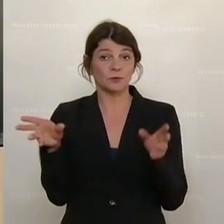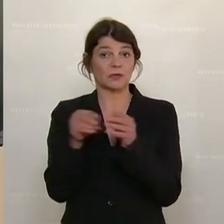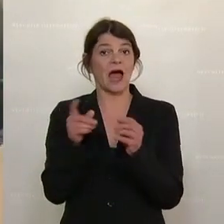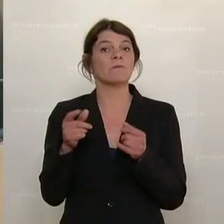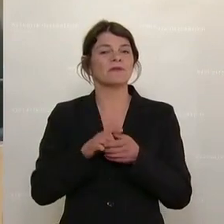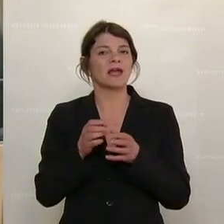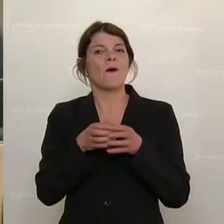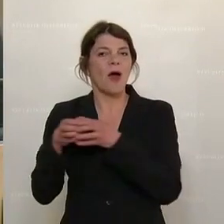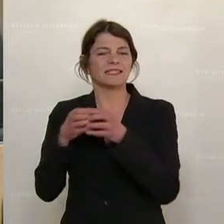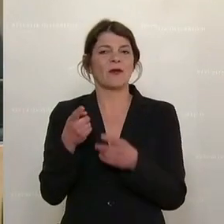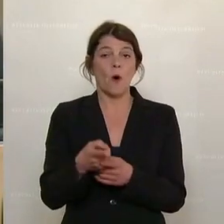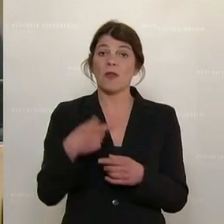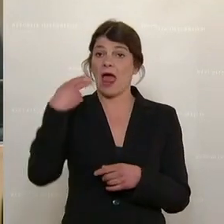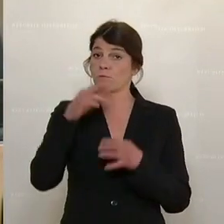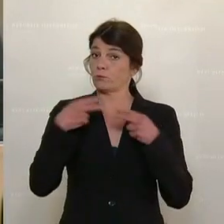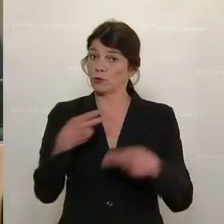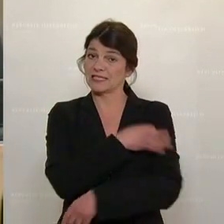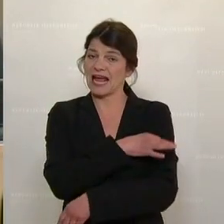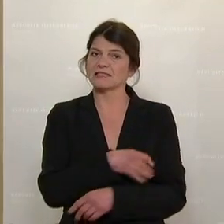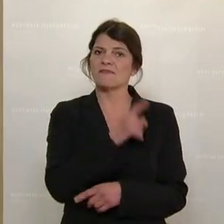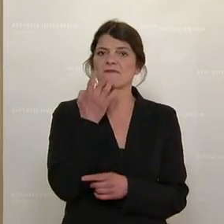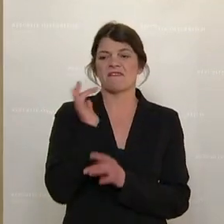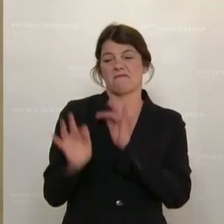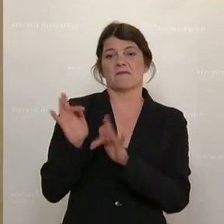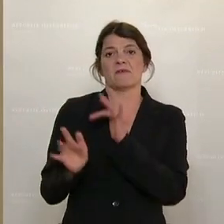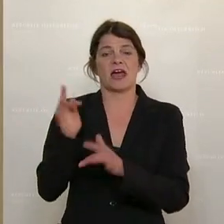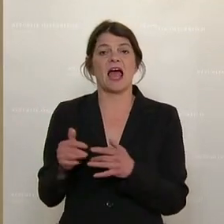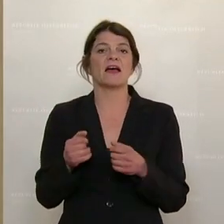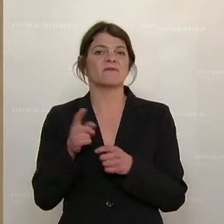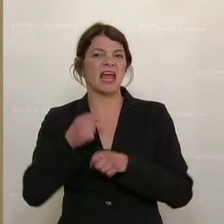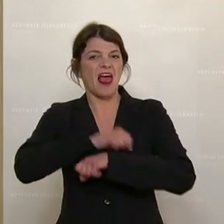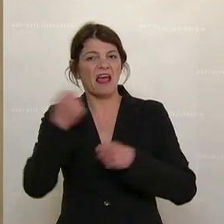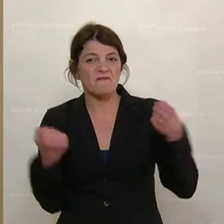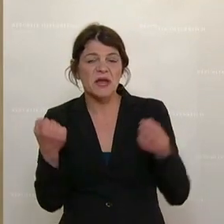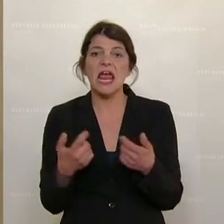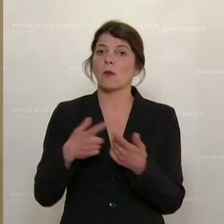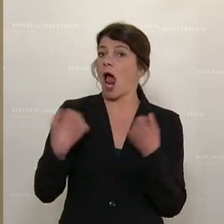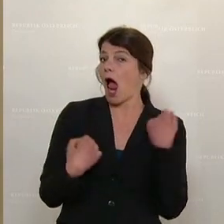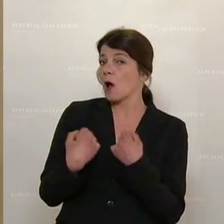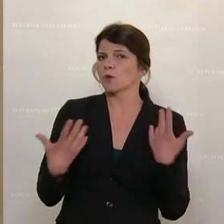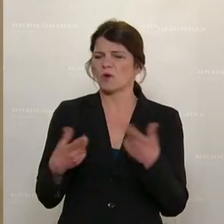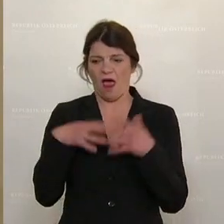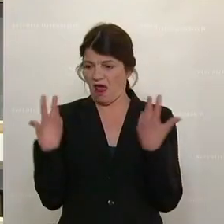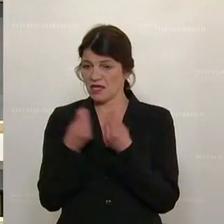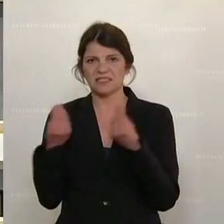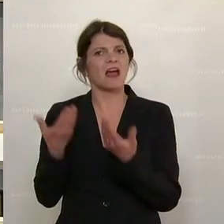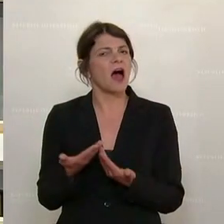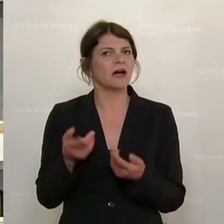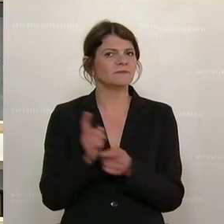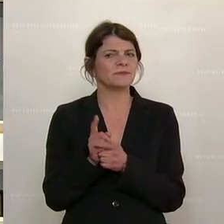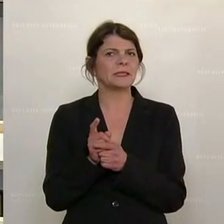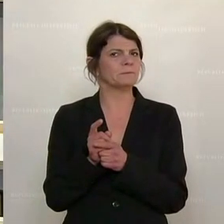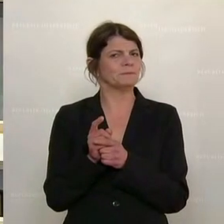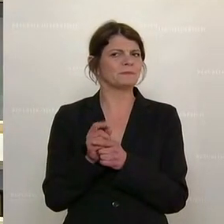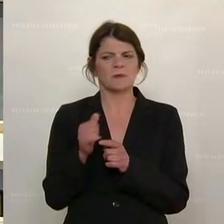Koalition, Herr Bundeskanzler, dass man halt eben gegen Lkw oder Autos und diese ganze Geschichte auch ein bisschen